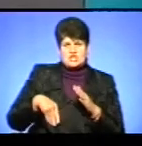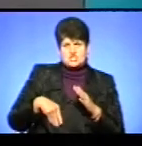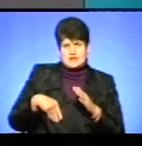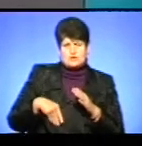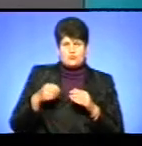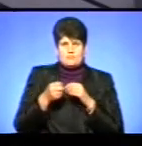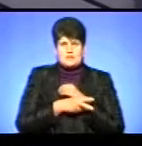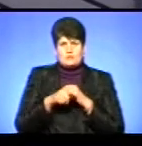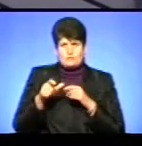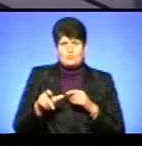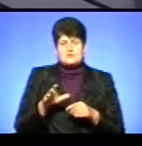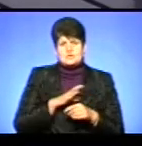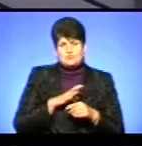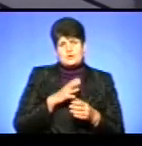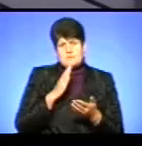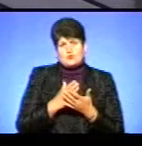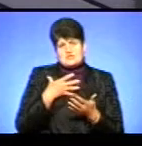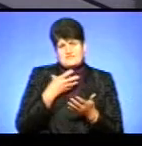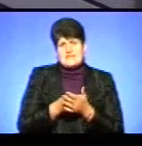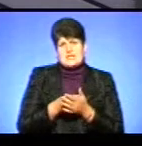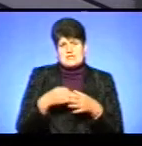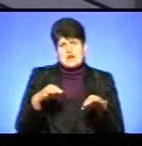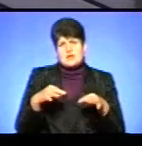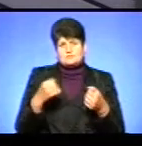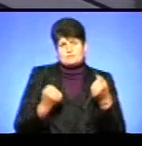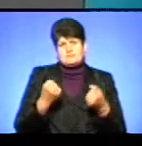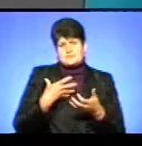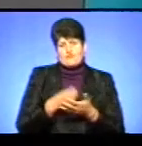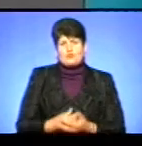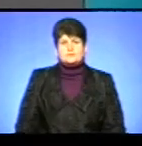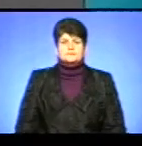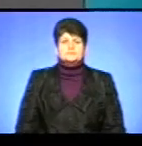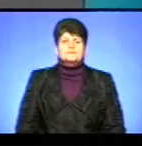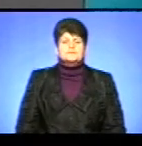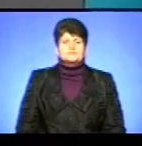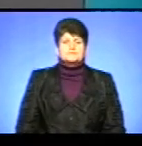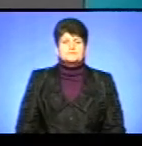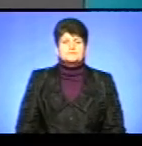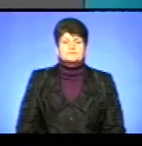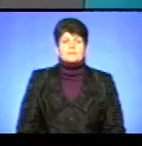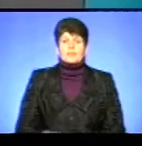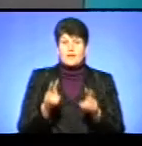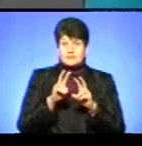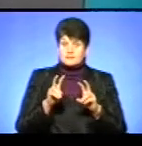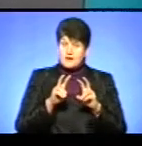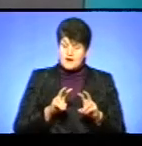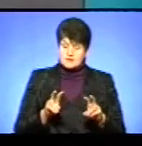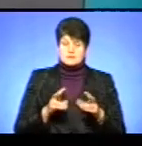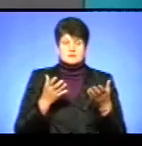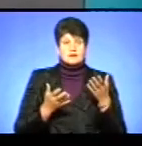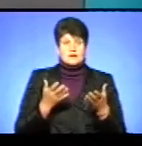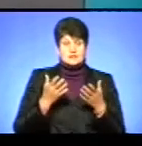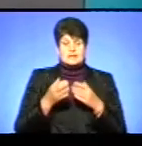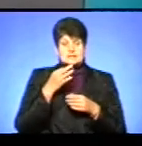Бо заможні, і вони можуть собі дозволити власний транспорт. Я вам дуже дякую за запитання і ґрунтовний аналіз. Але, власне, так зазначив